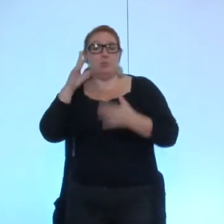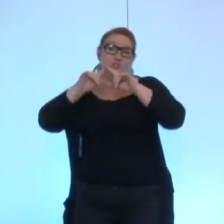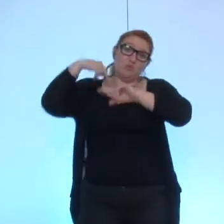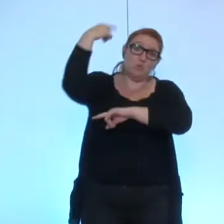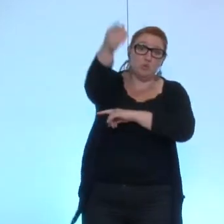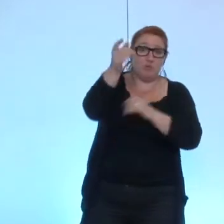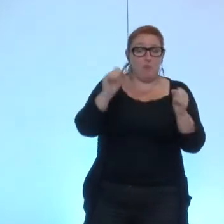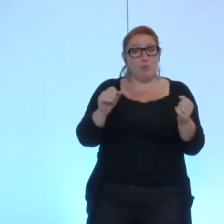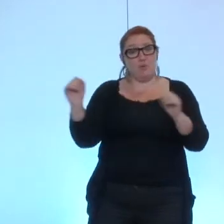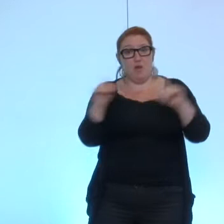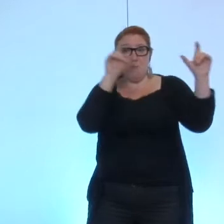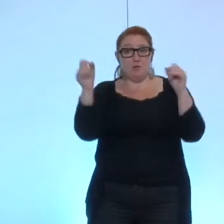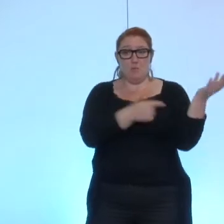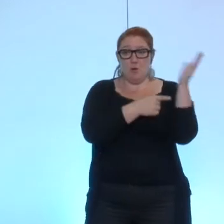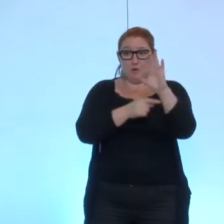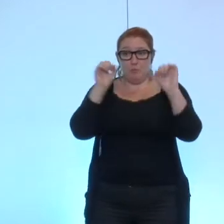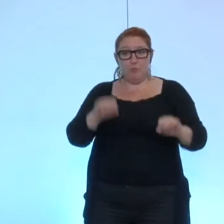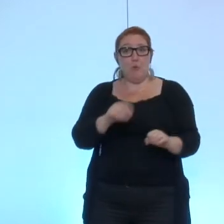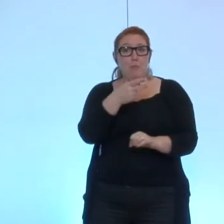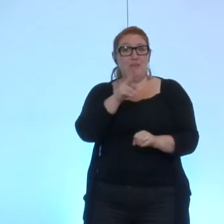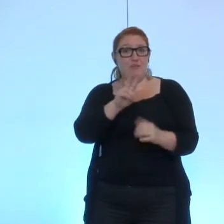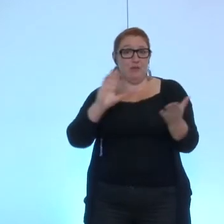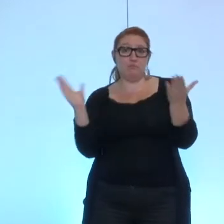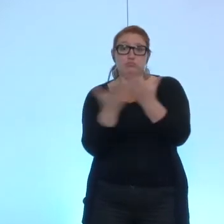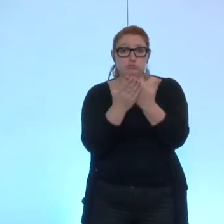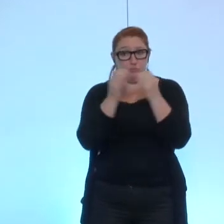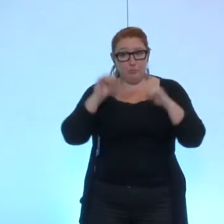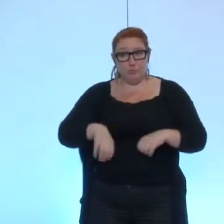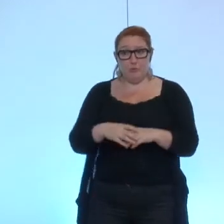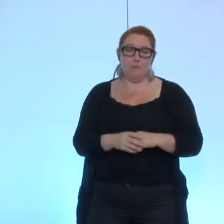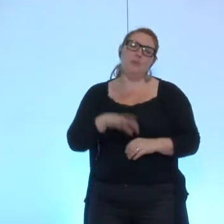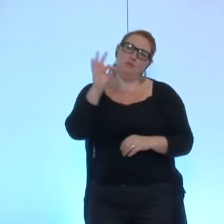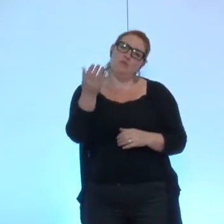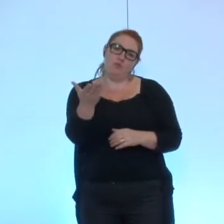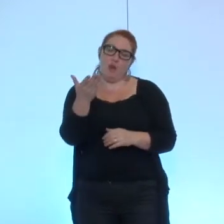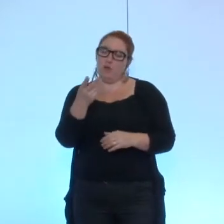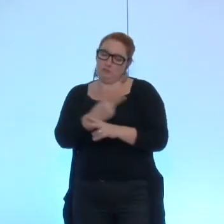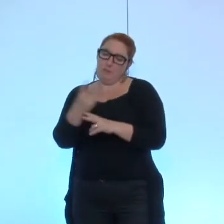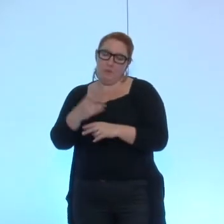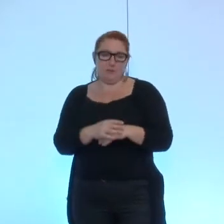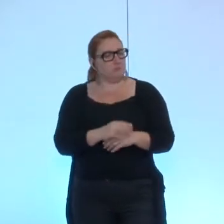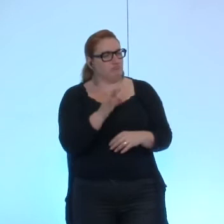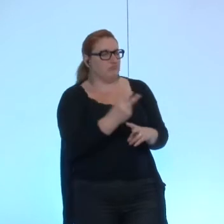ces diapos de manière un peu les diapositives au procès-verbal du conseil municipal ce sera déjà pas mal